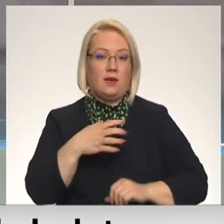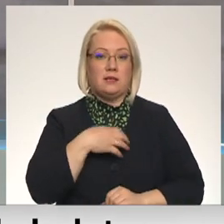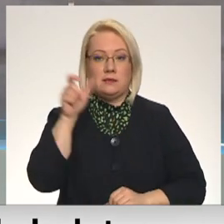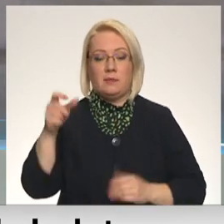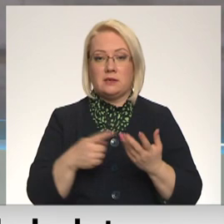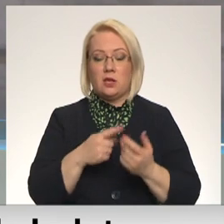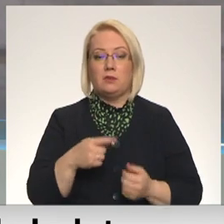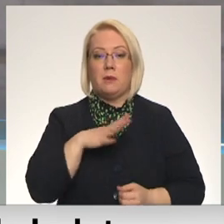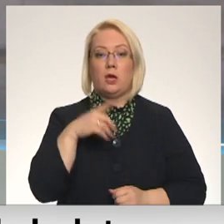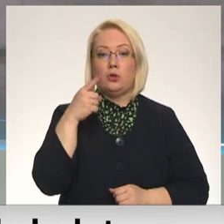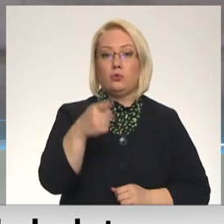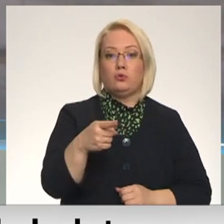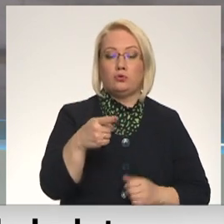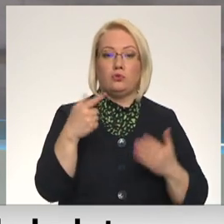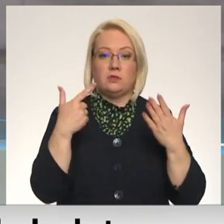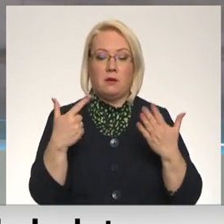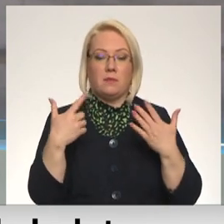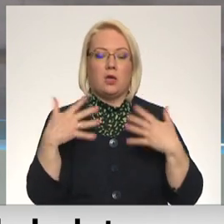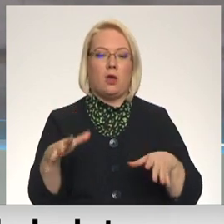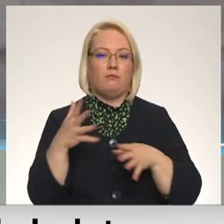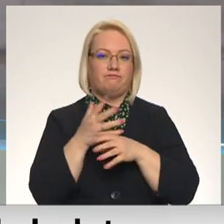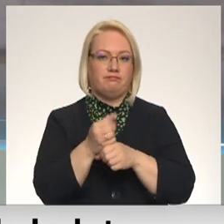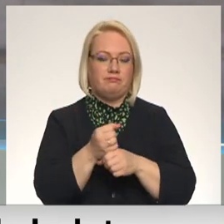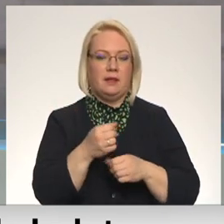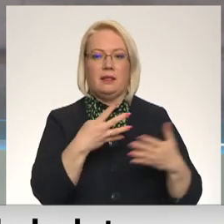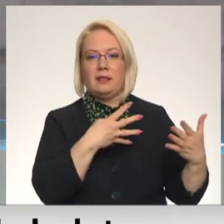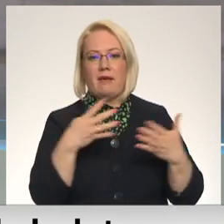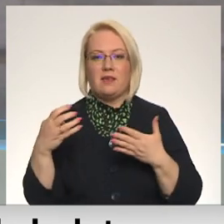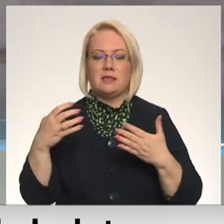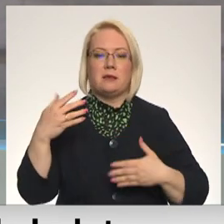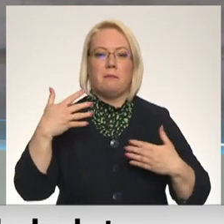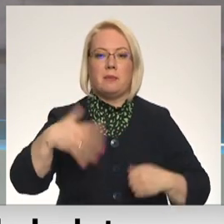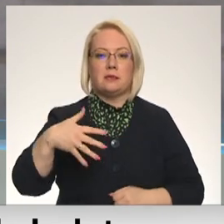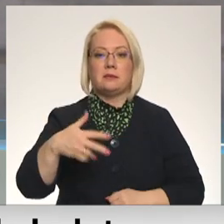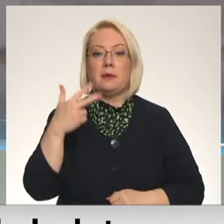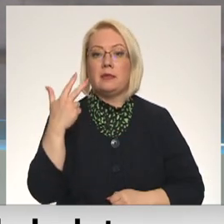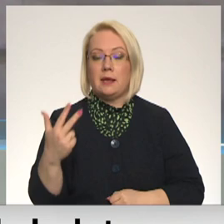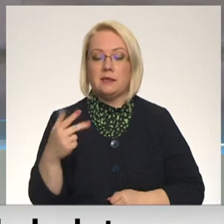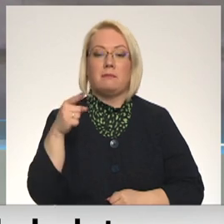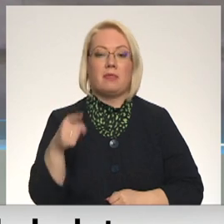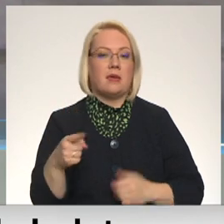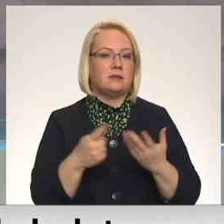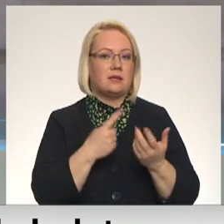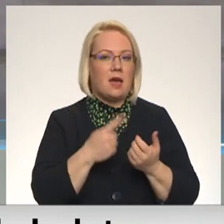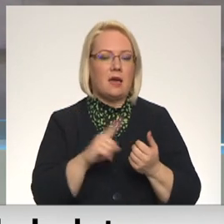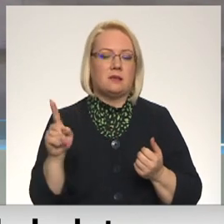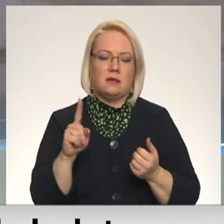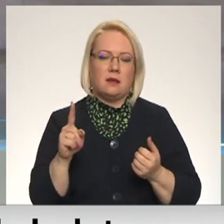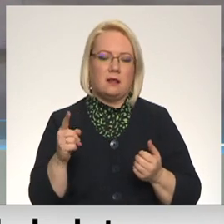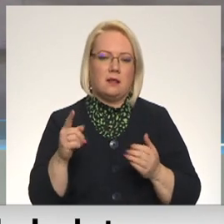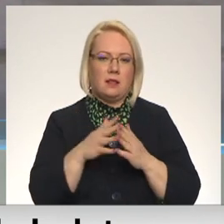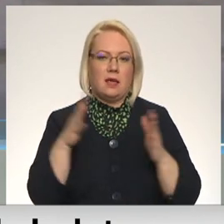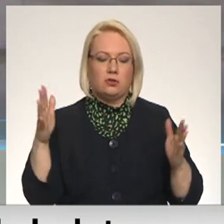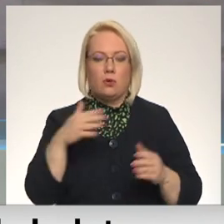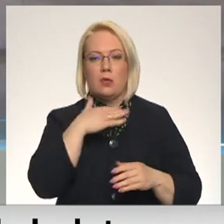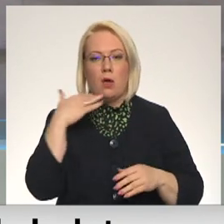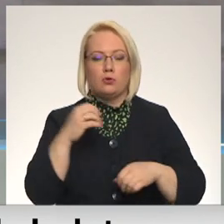skaits no tūkstošu septiņiem samazinājies līdz 953. Taču šis skaits joprojām ir ļoti liels un daudzo